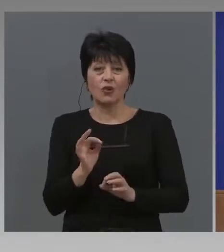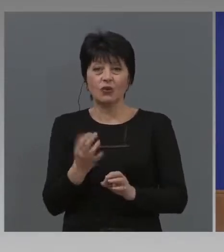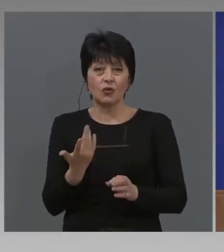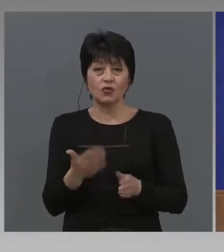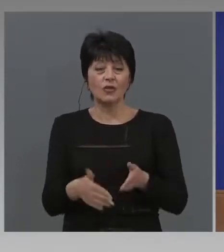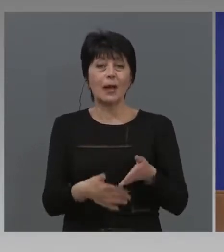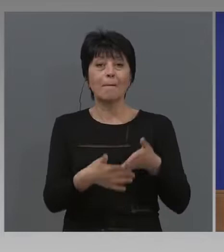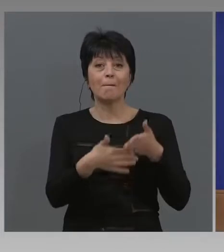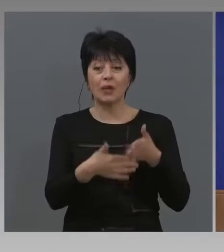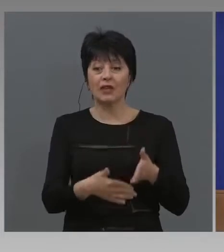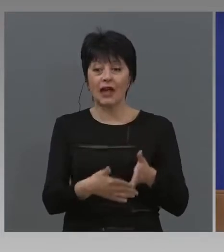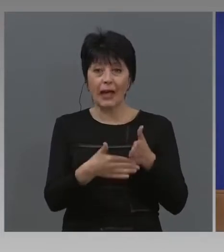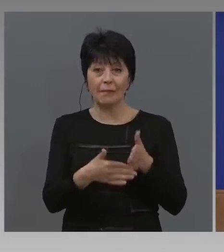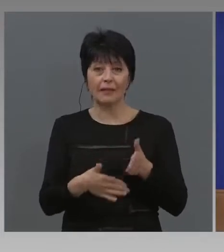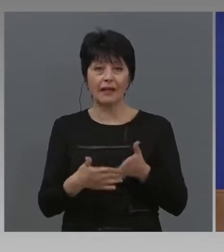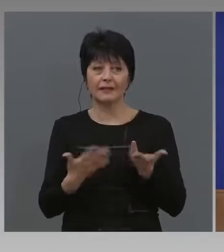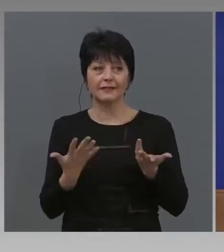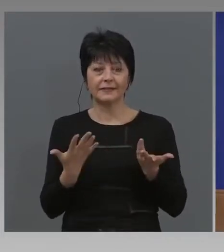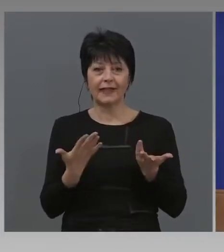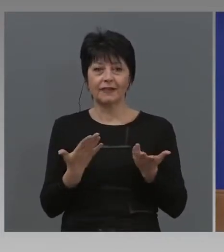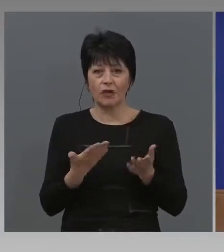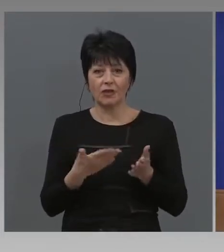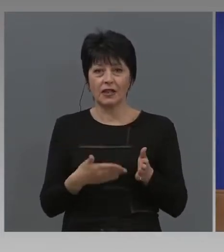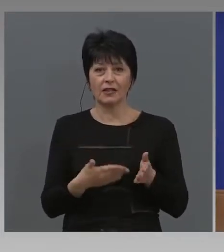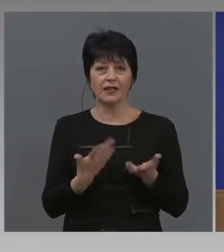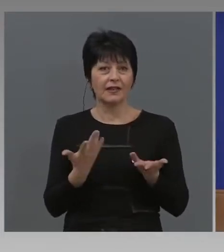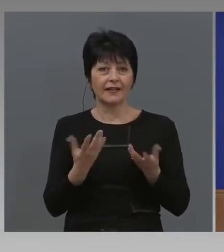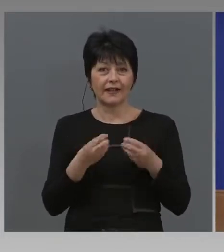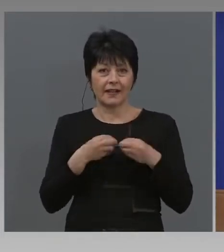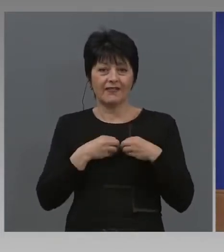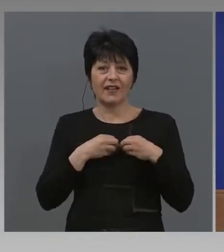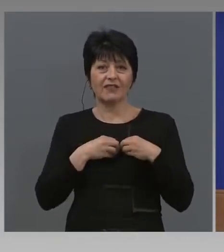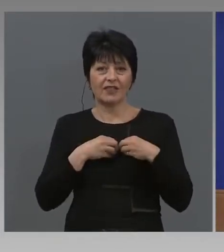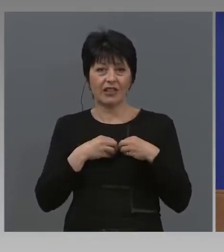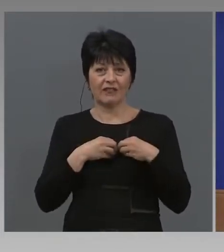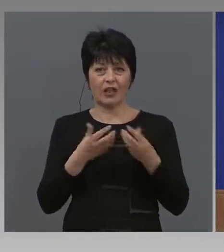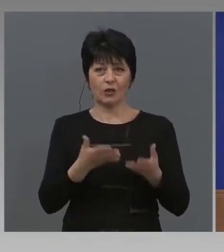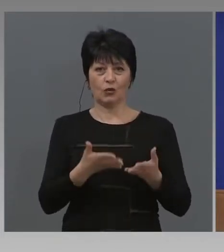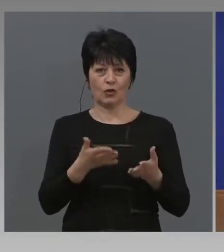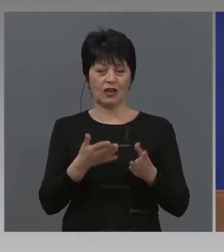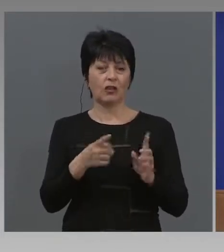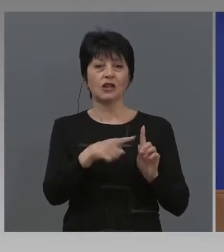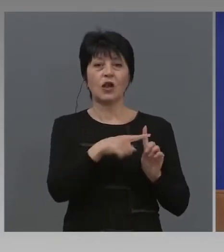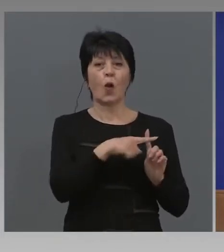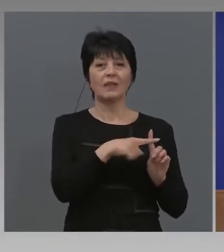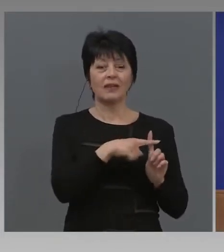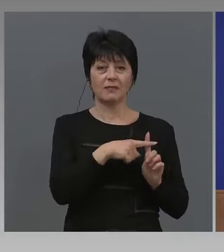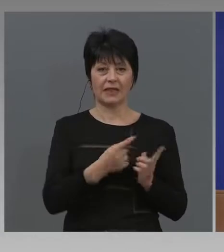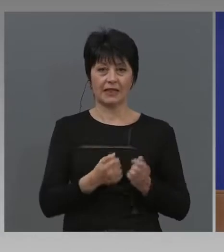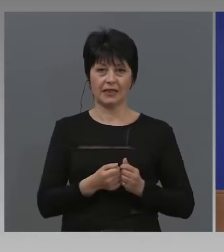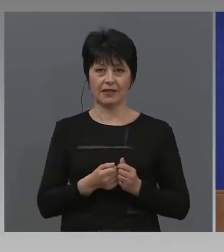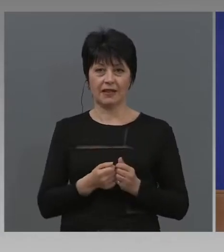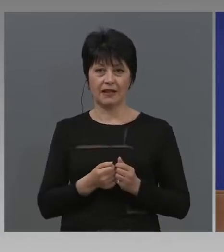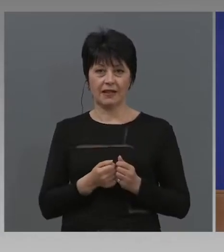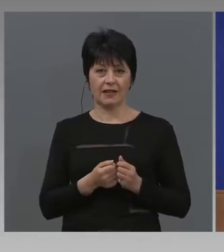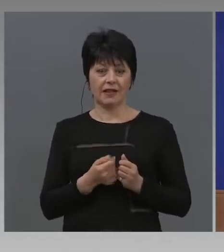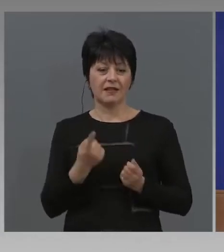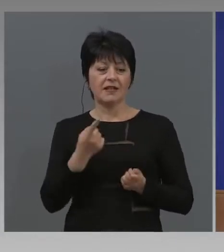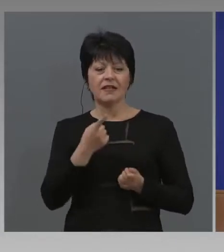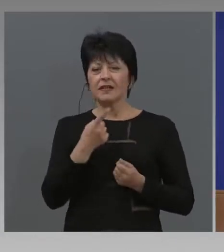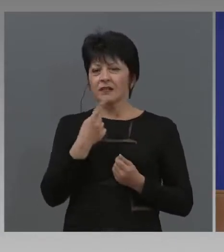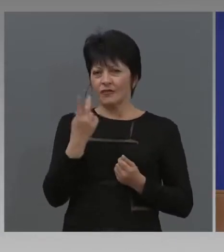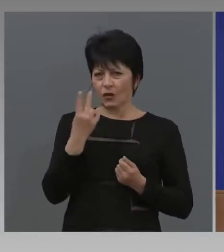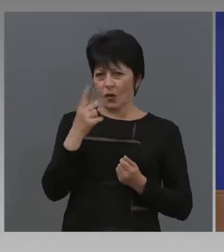Какъв е вашия аргумент за вдъхването на този оптимизъм? И още един въпрос. Споменахте,